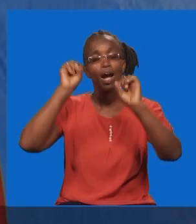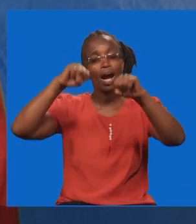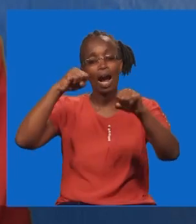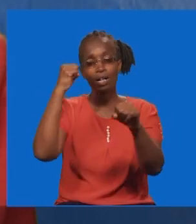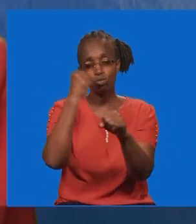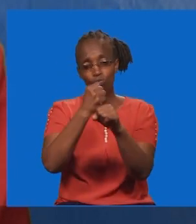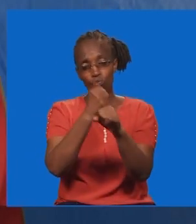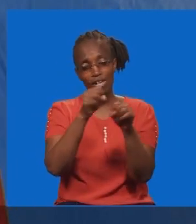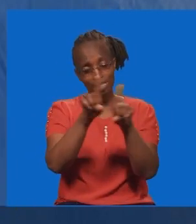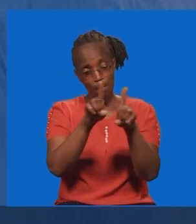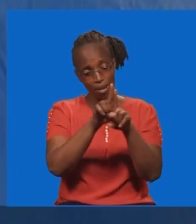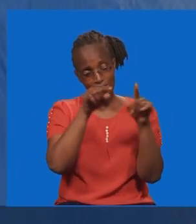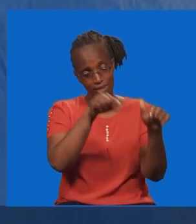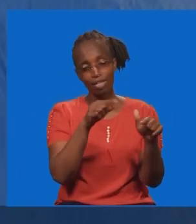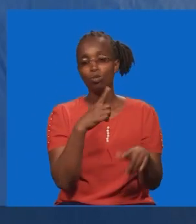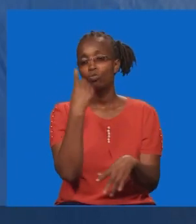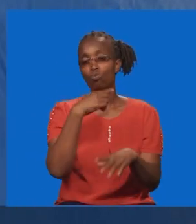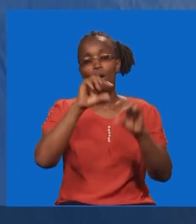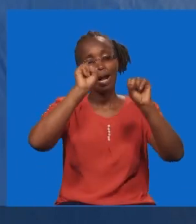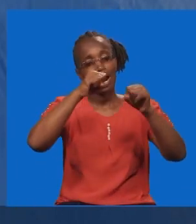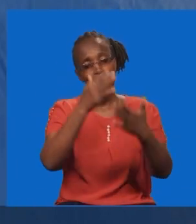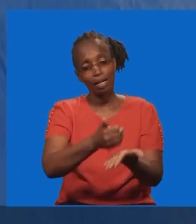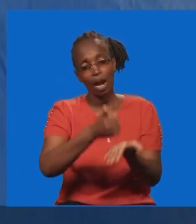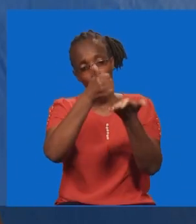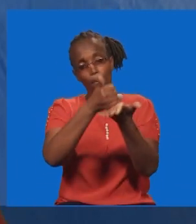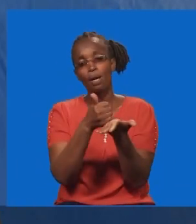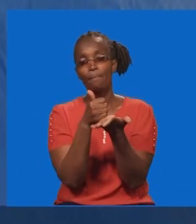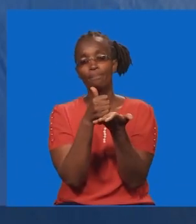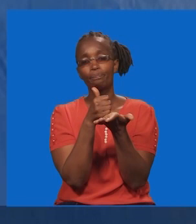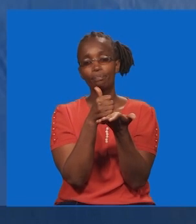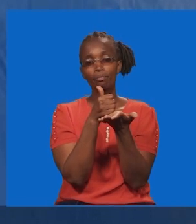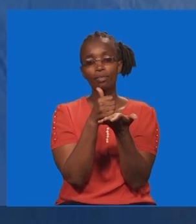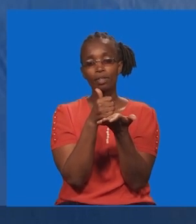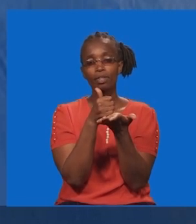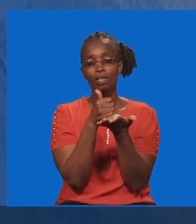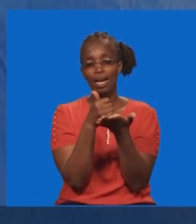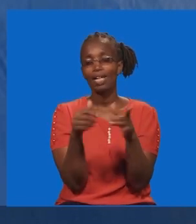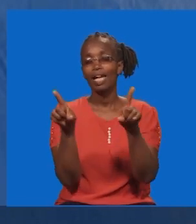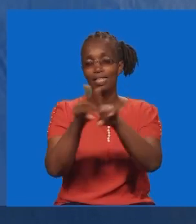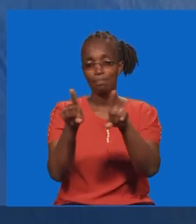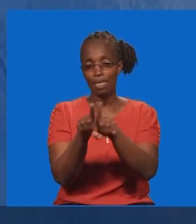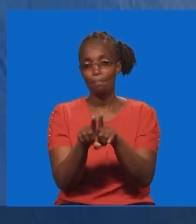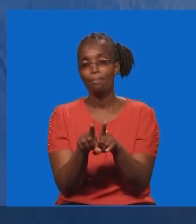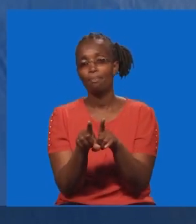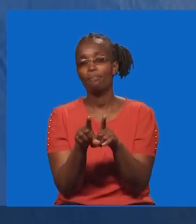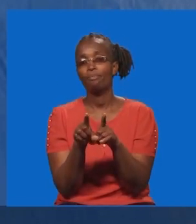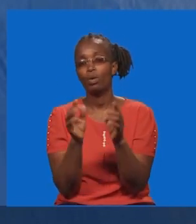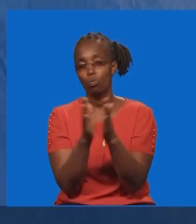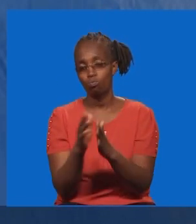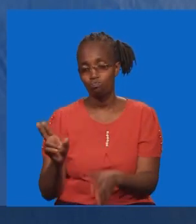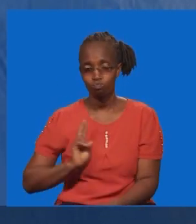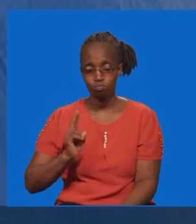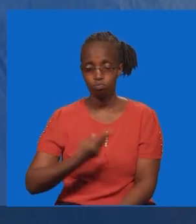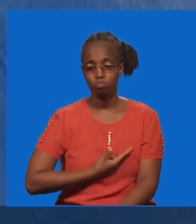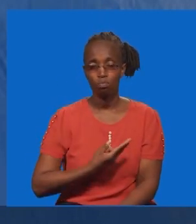Je ni nani amba naeza fanya kazi kama hii. Je ni nani anaweza kunisaidia nchinzi. Mwana ulivyo nisaidia. Vivyo hivyo na hata kwako